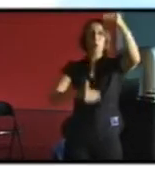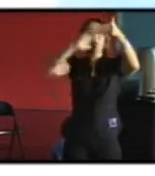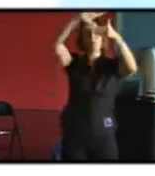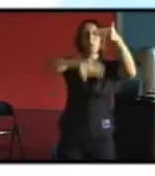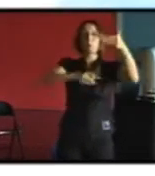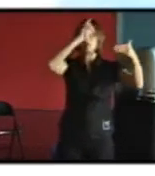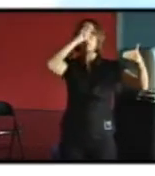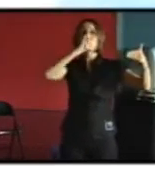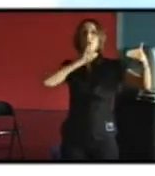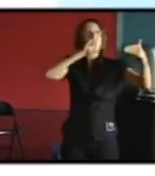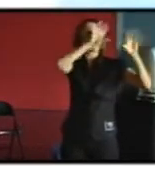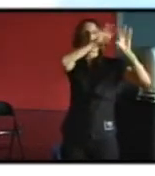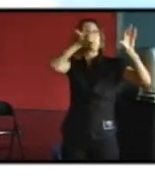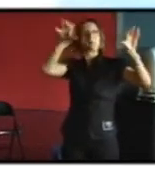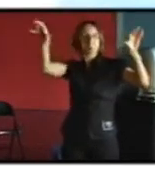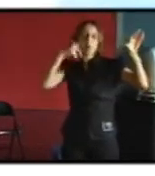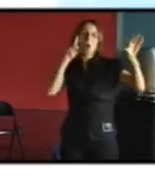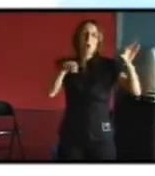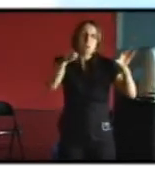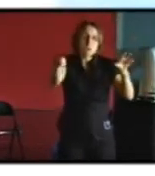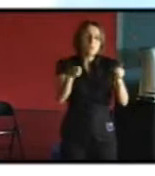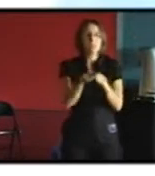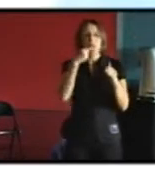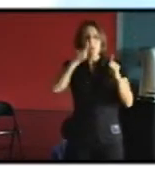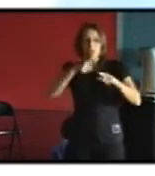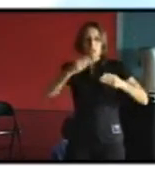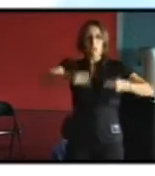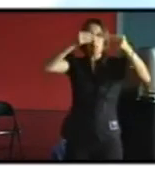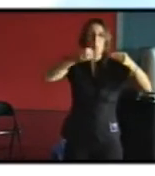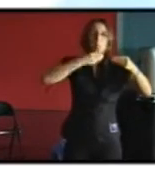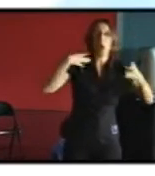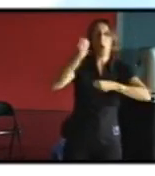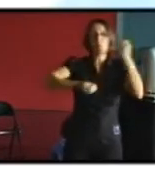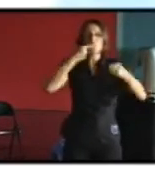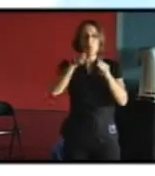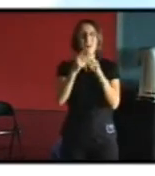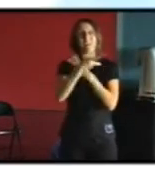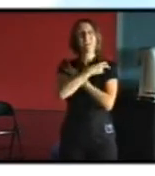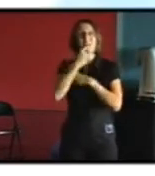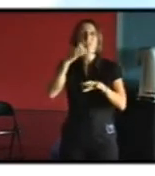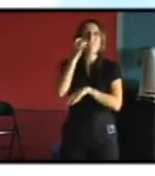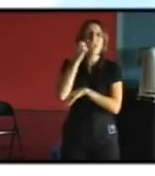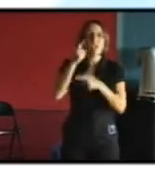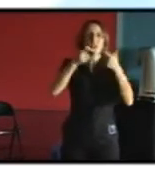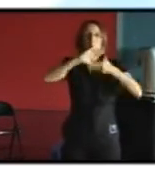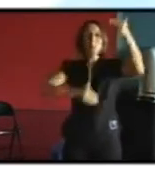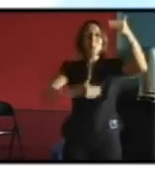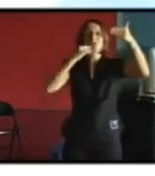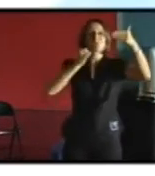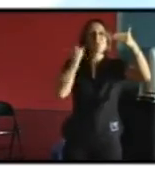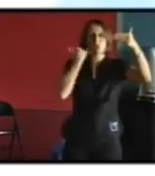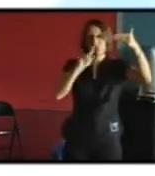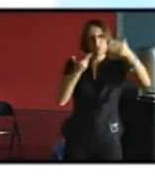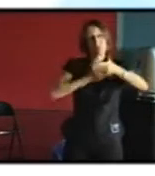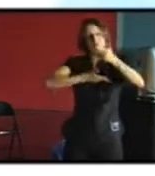donc je n'ai pas mis surtout pas de polystyrène je n'ai pas mis de laine de verre j'ai mis de l'isolant qui permet